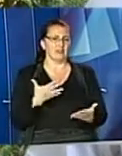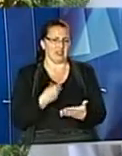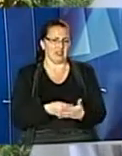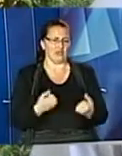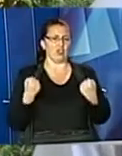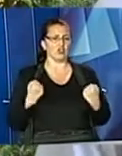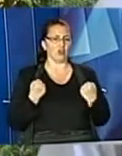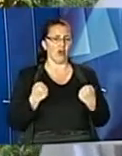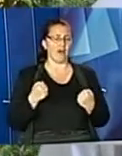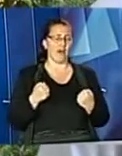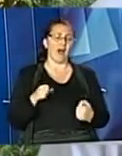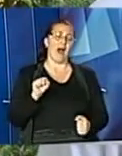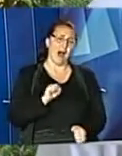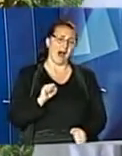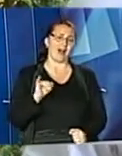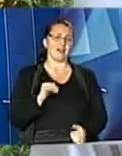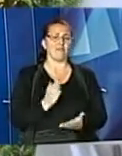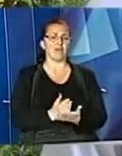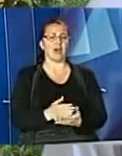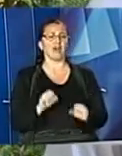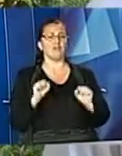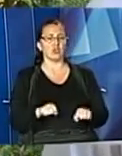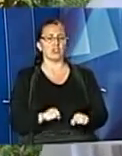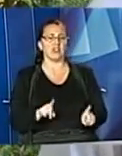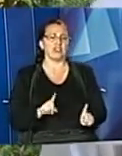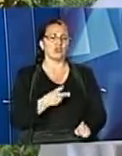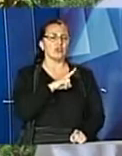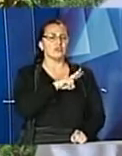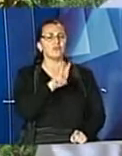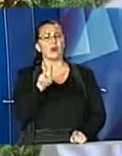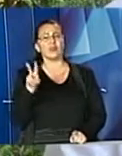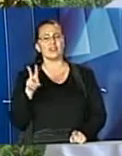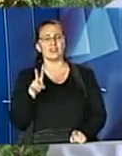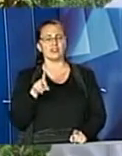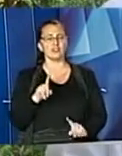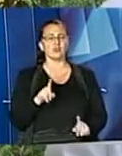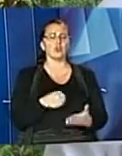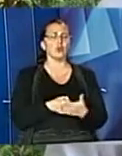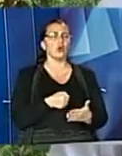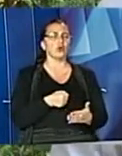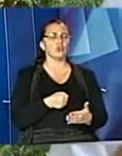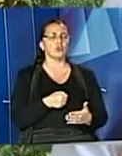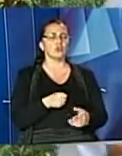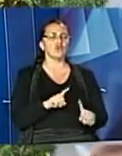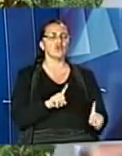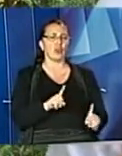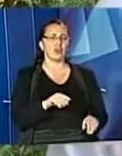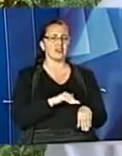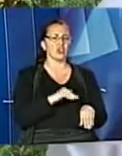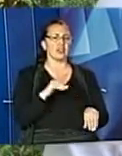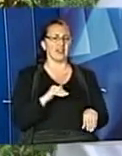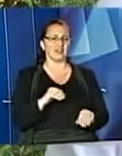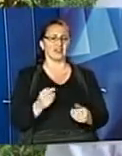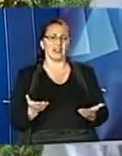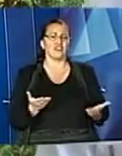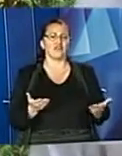'я, але й мали можливість на щось дивитись, до чогось таркатися, з чимось